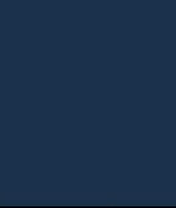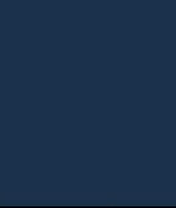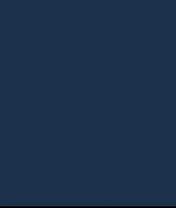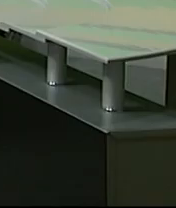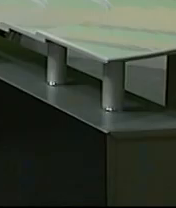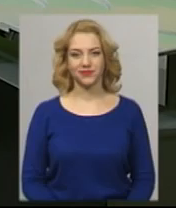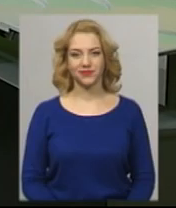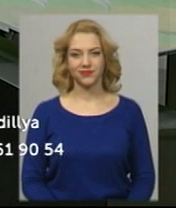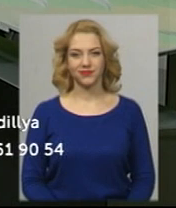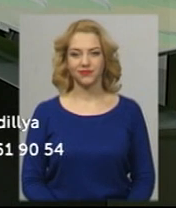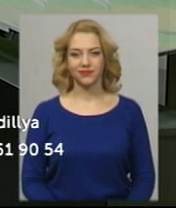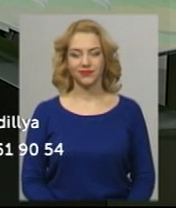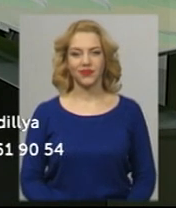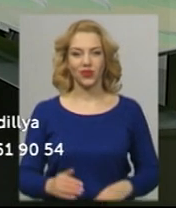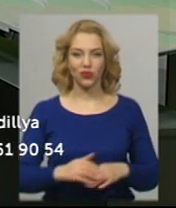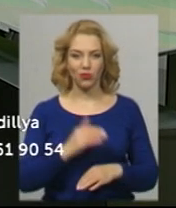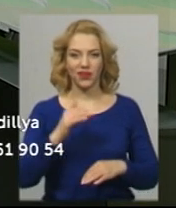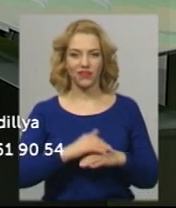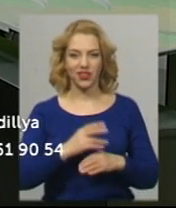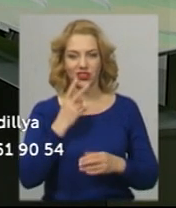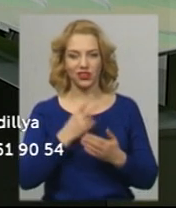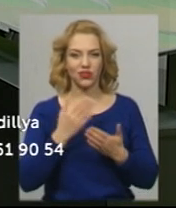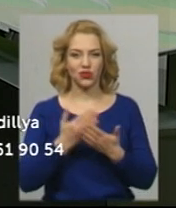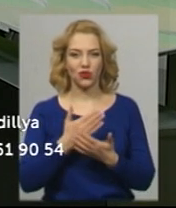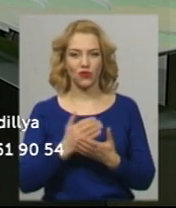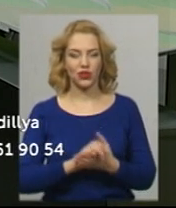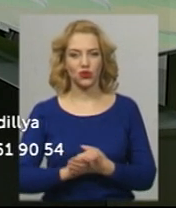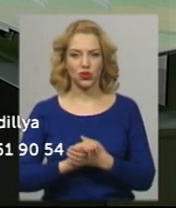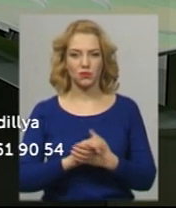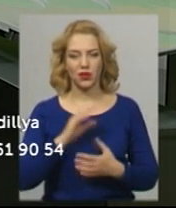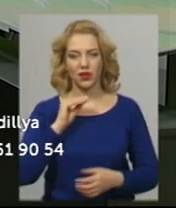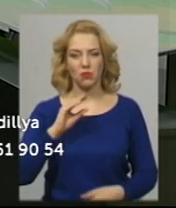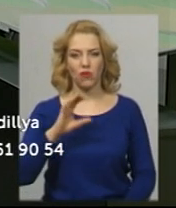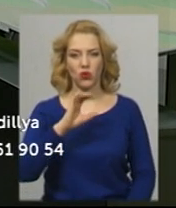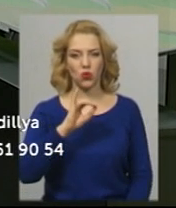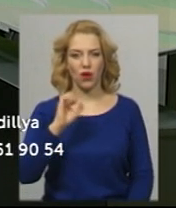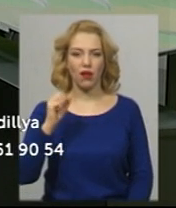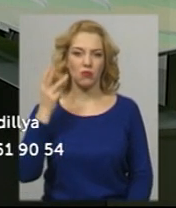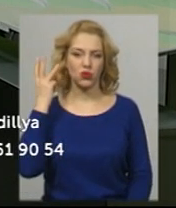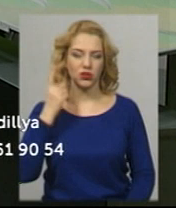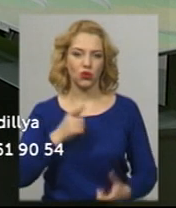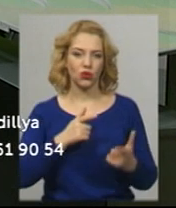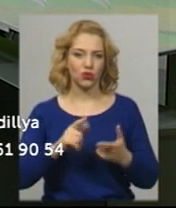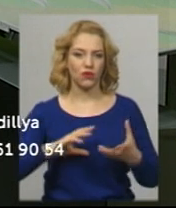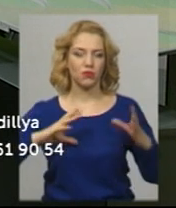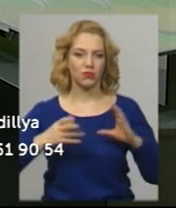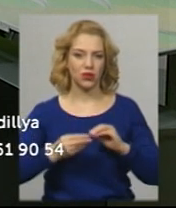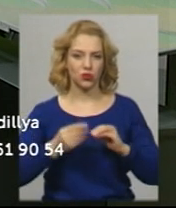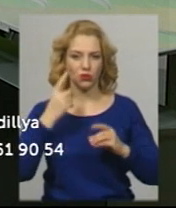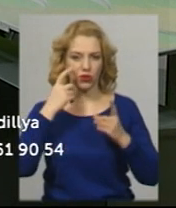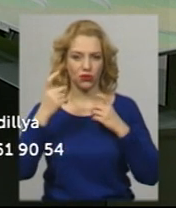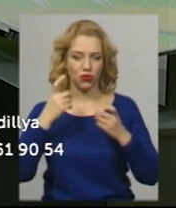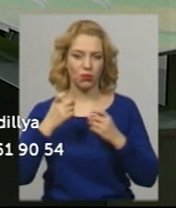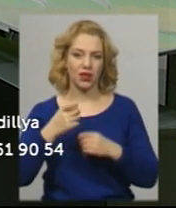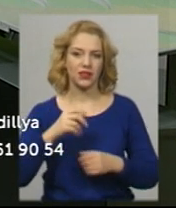Музика Добрий вечір. Служба новин Суспільного мовника ЯПоділля готова підбити інформаційний підсумок четверга 6